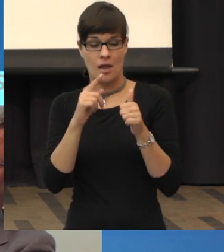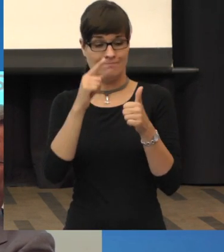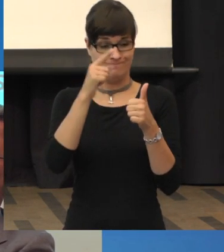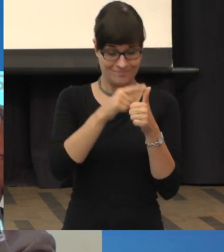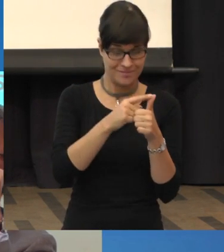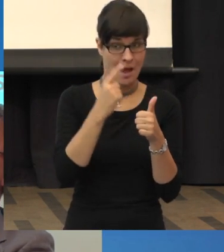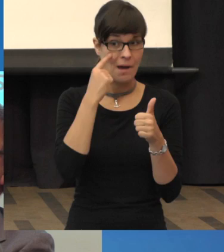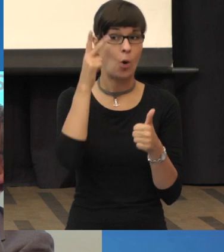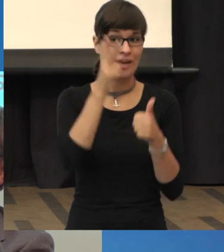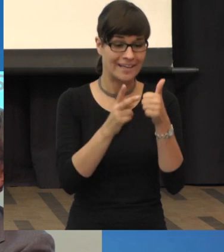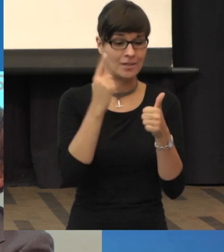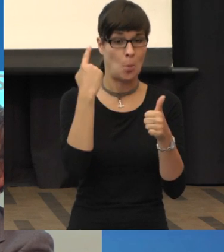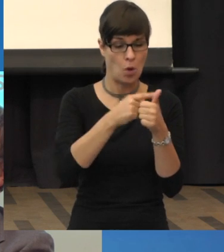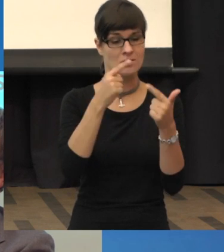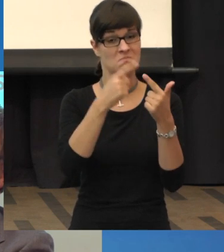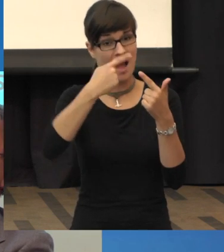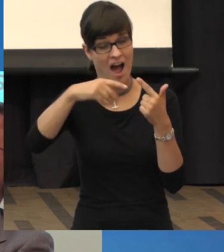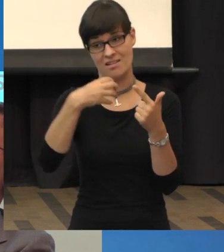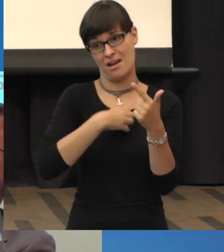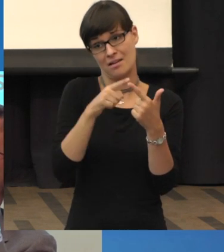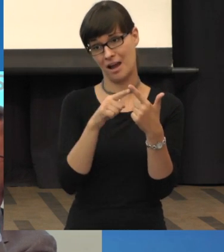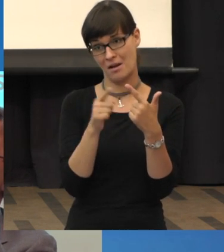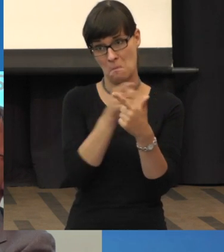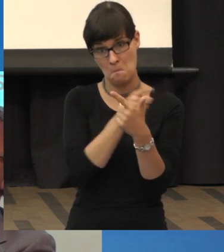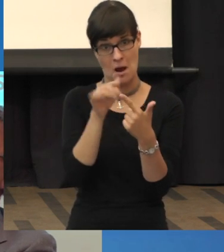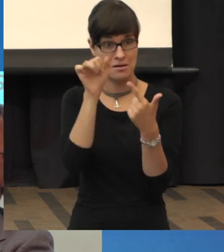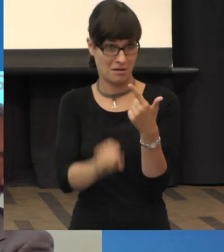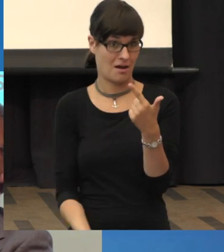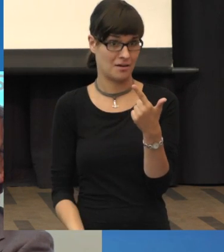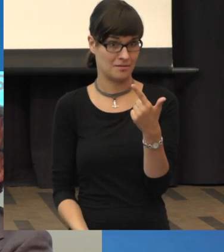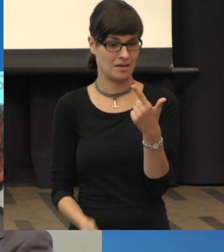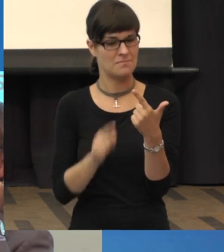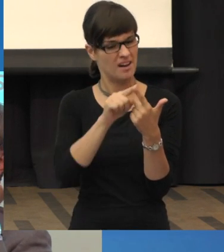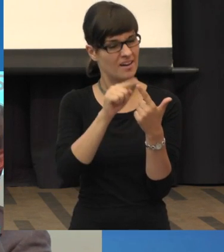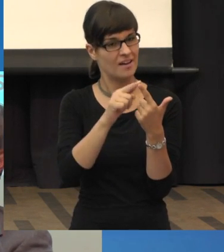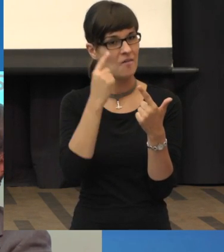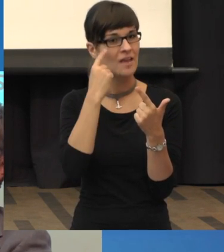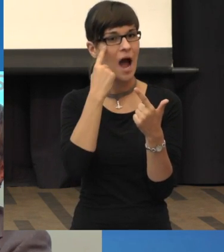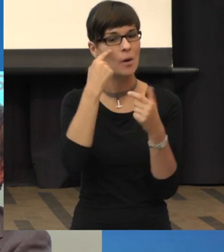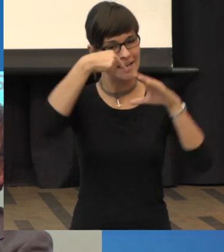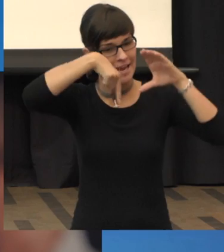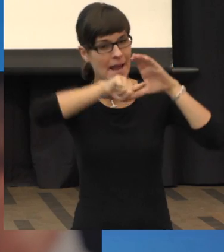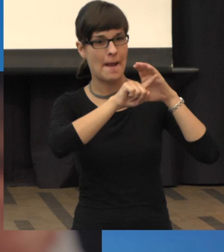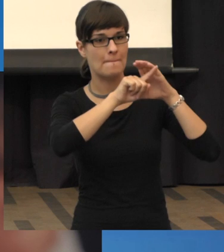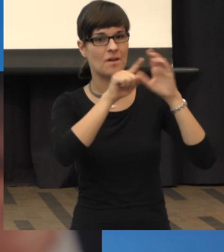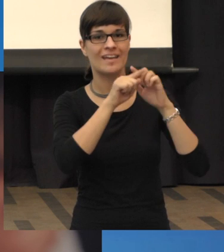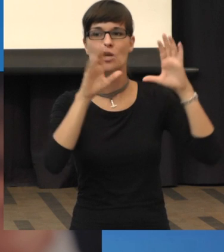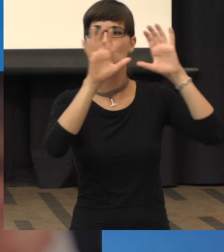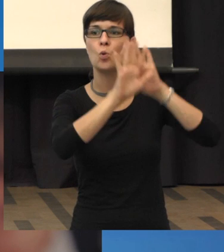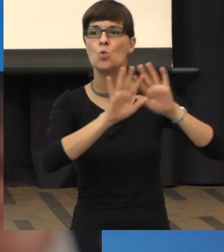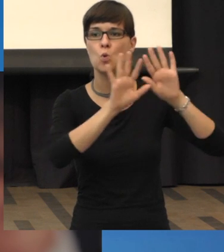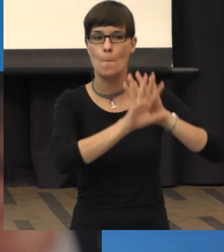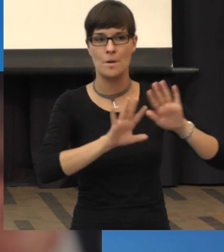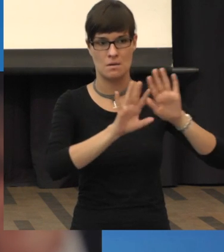Makuladegeneration, dann handelt es sich aber primär um Trübungen im Augeninneren, im Glaskörper, die sich bei jedem Menschen bilden